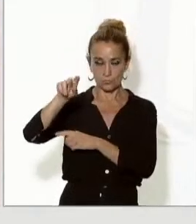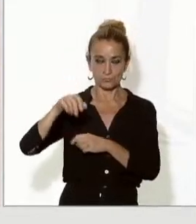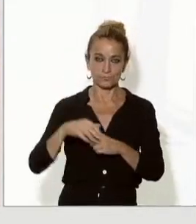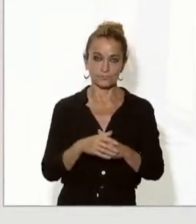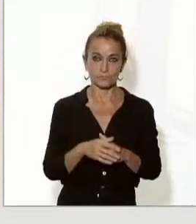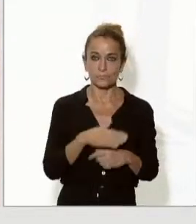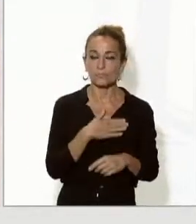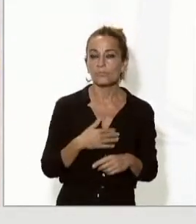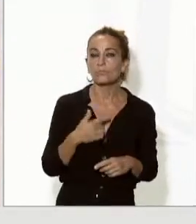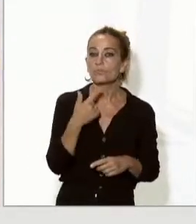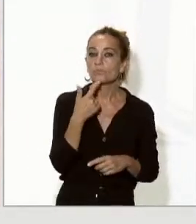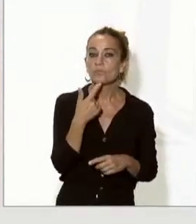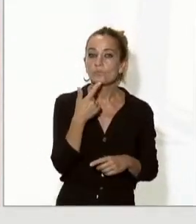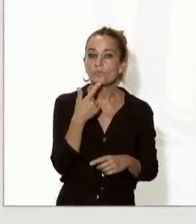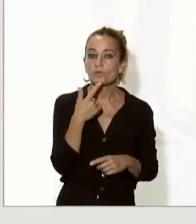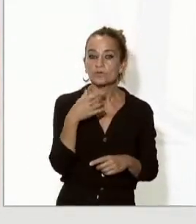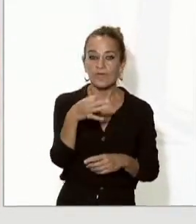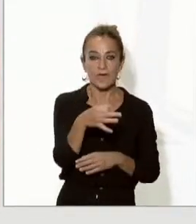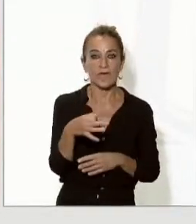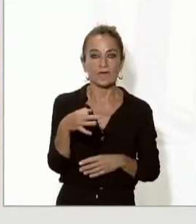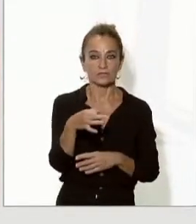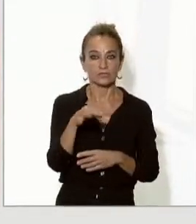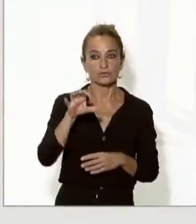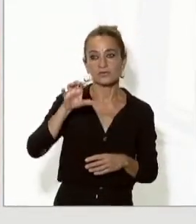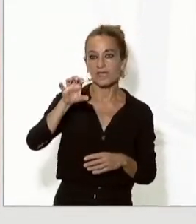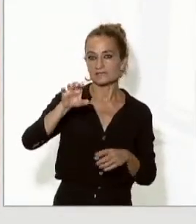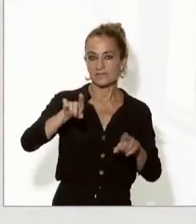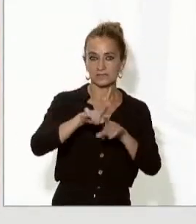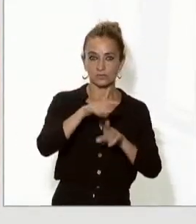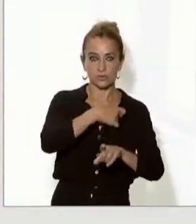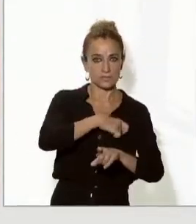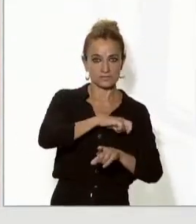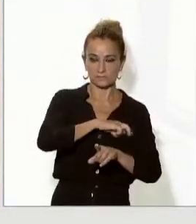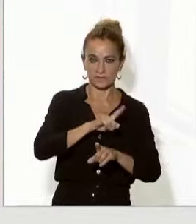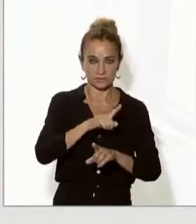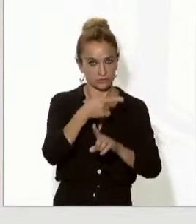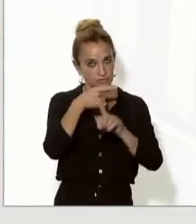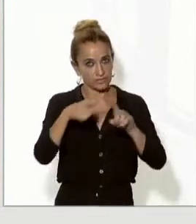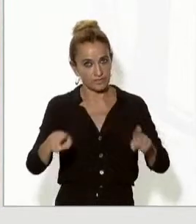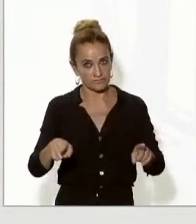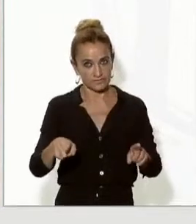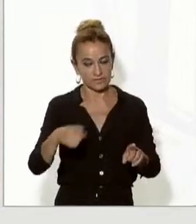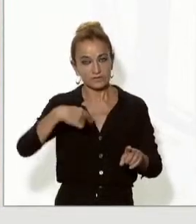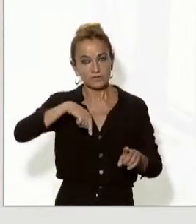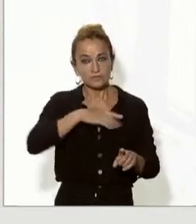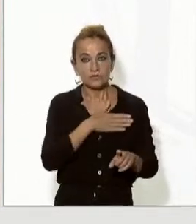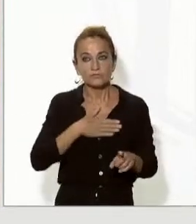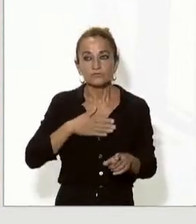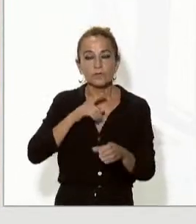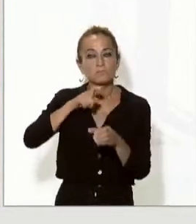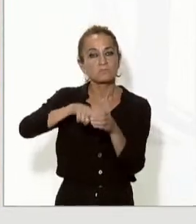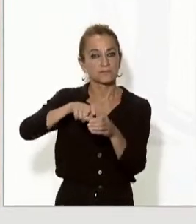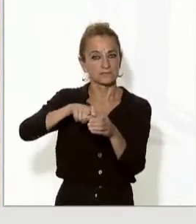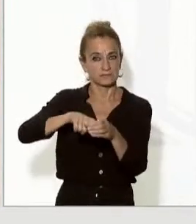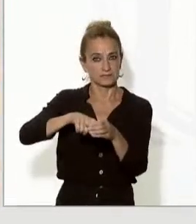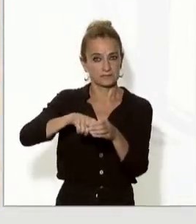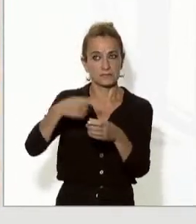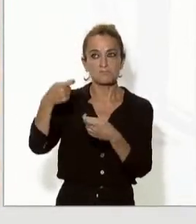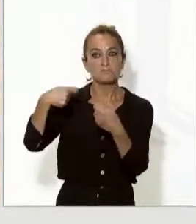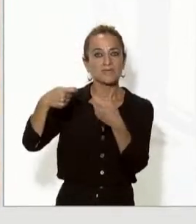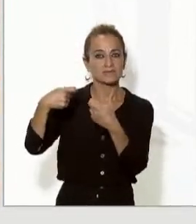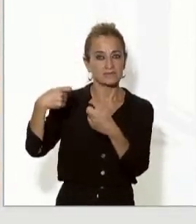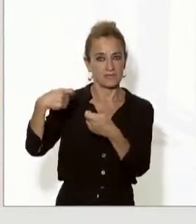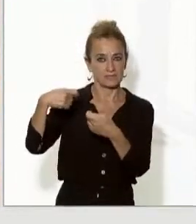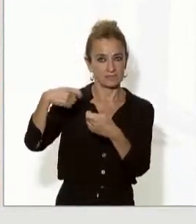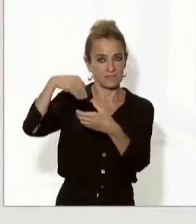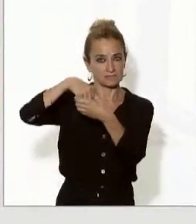esdevingui un estat membre de la Unió Europea com ho és per exemple Espanya sinó que del que es tracta és que puguem participar del mercat interior europeu i que per